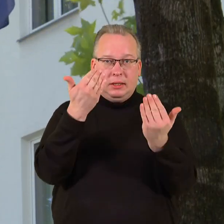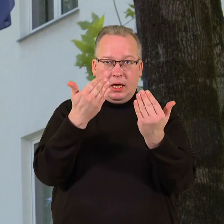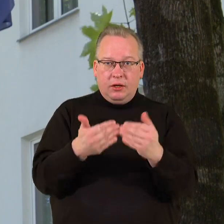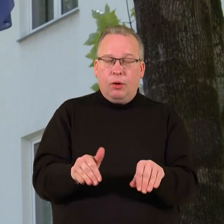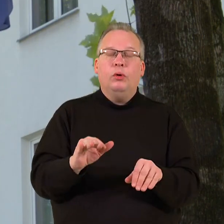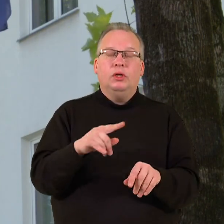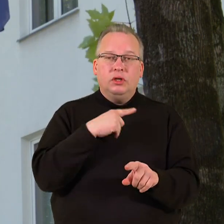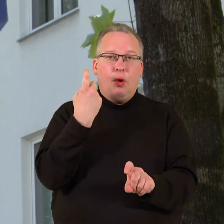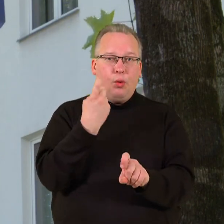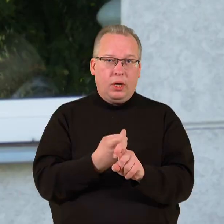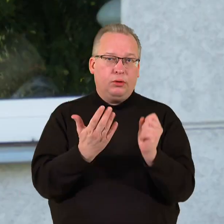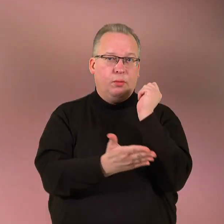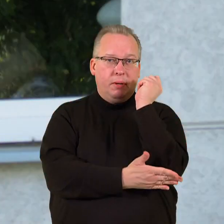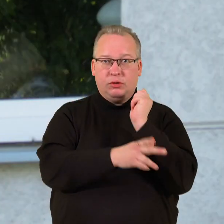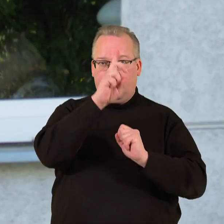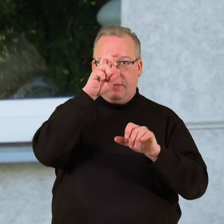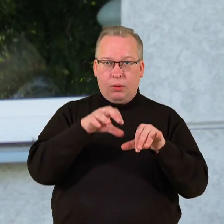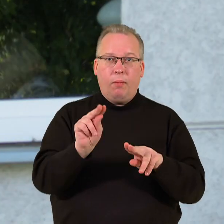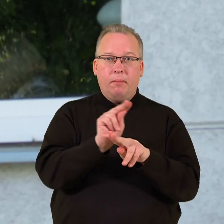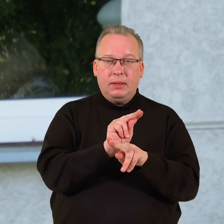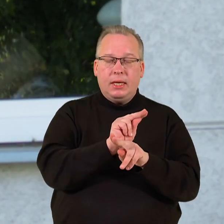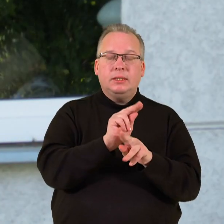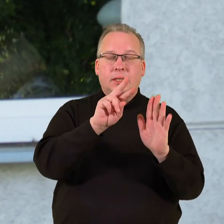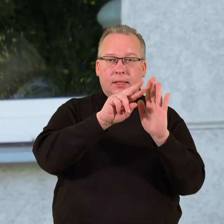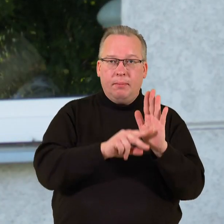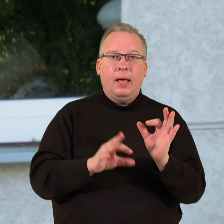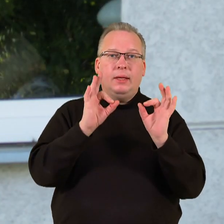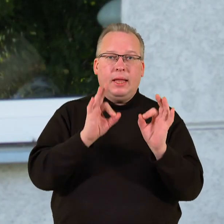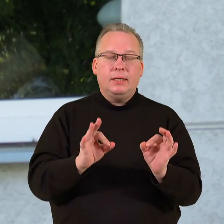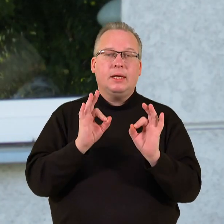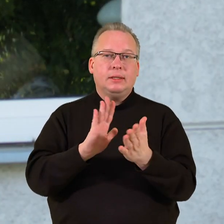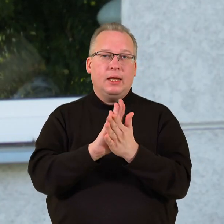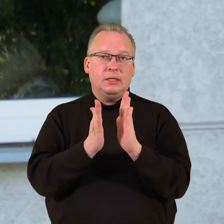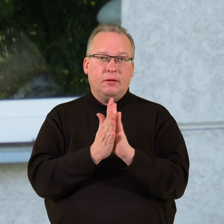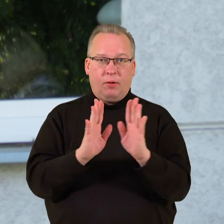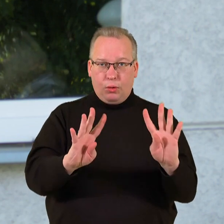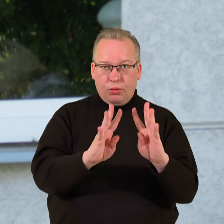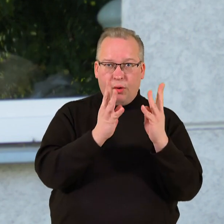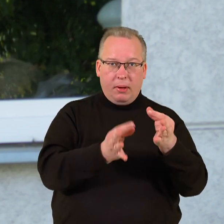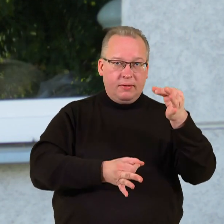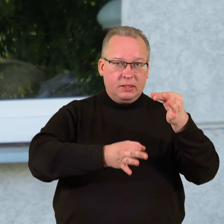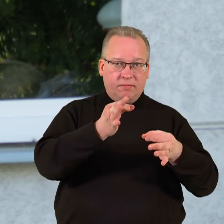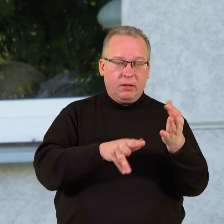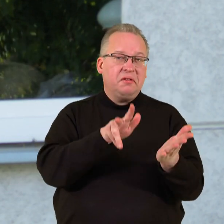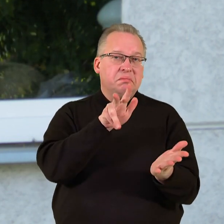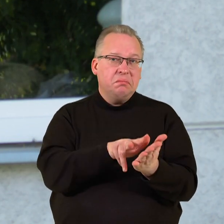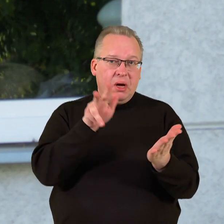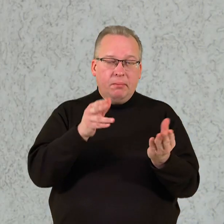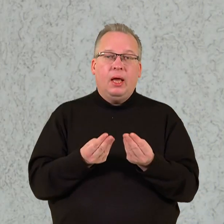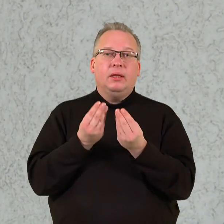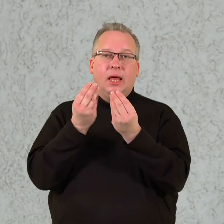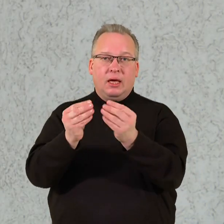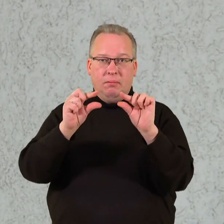pirmą kartą. Šį paskutinį įvyriausybės pataisyta variantą Seimo Teisės ir Teisėtvarkos komitetas apsvarstė ir nusprendė, kad teikiama